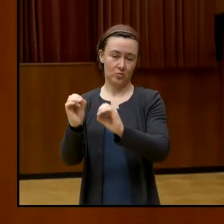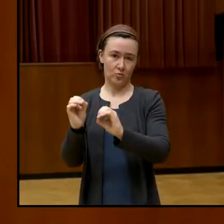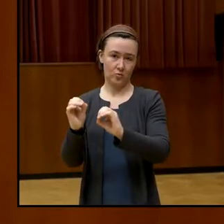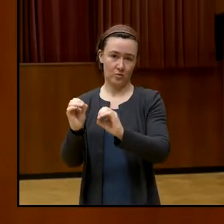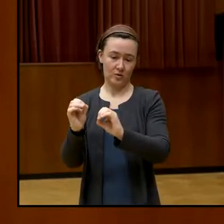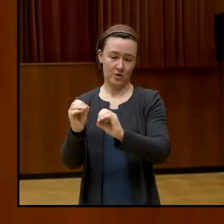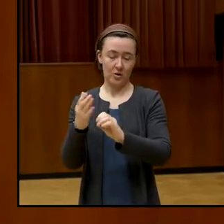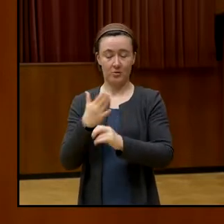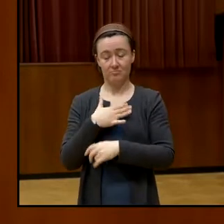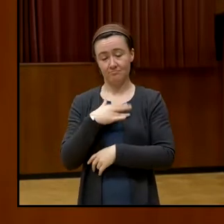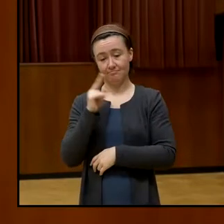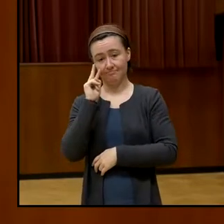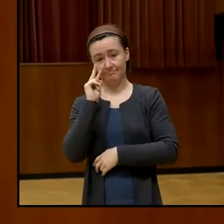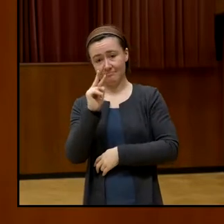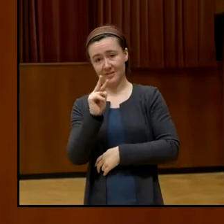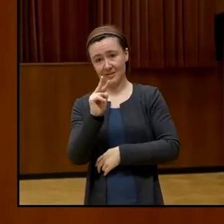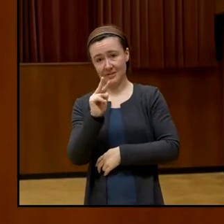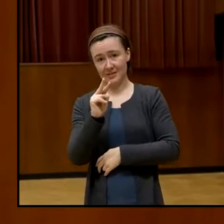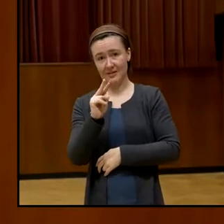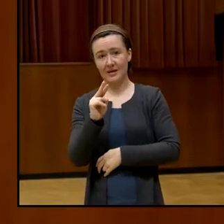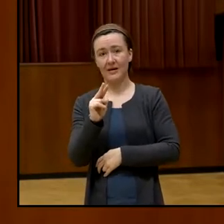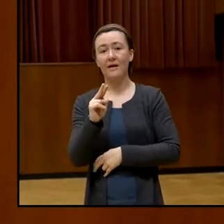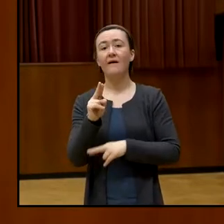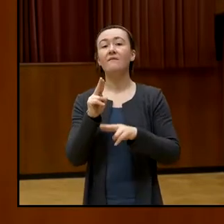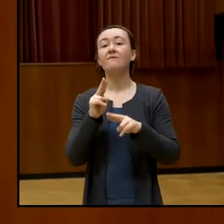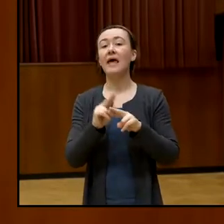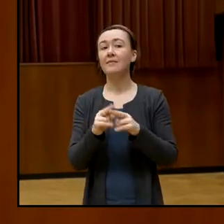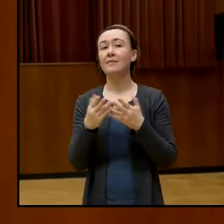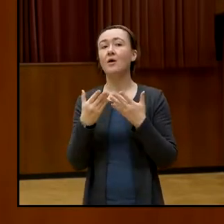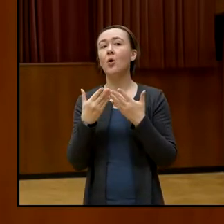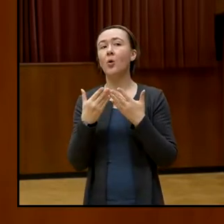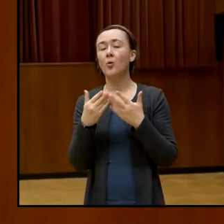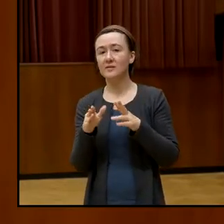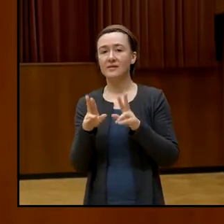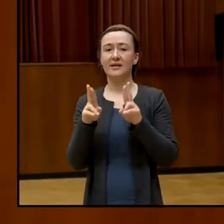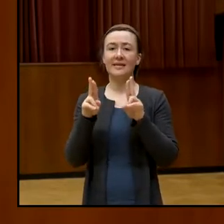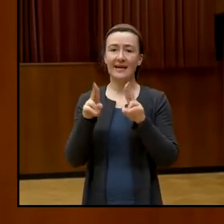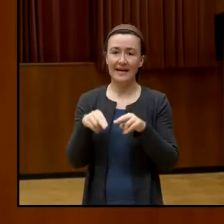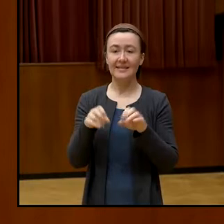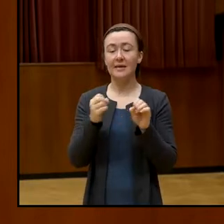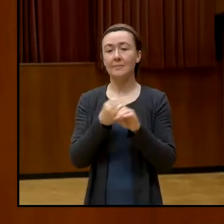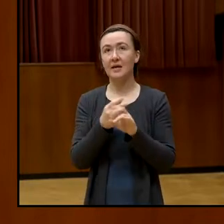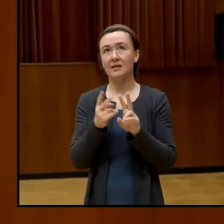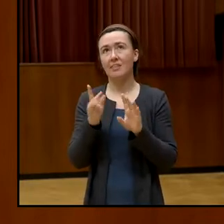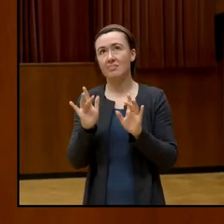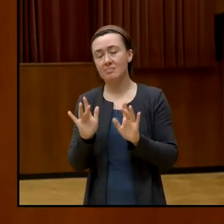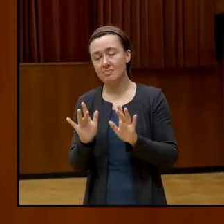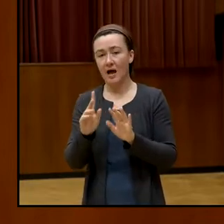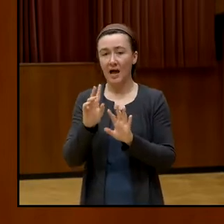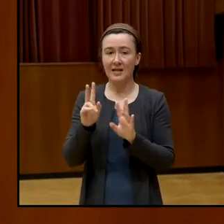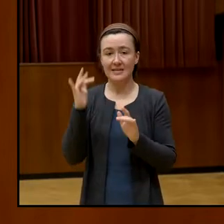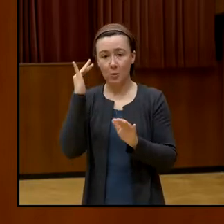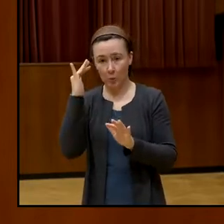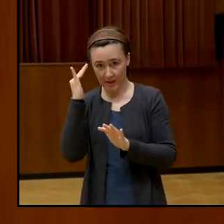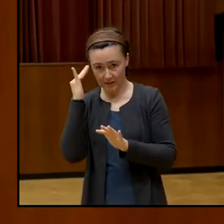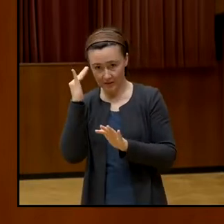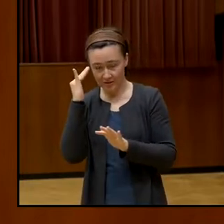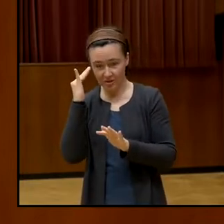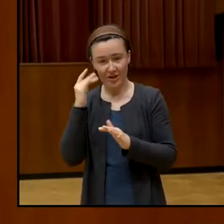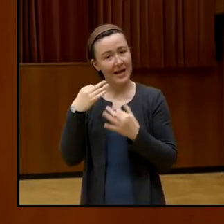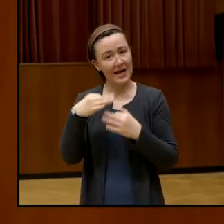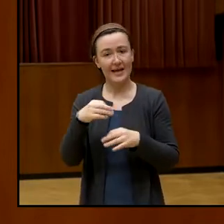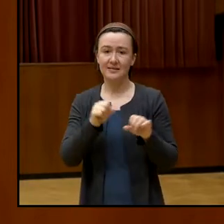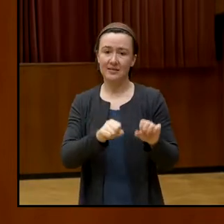Wahrnehmung ist, wenn man öffentlich-rechtliche Medien hätte, da hat, geht es nur mehr über eine zentrale Presseförderung.